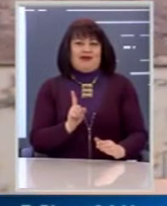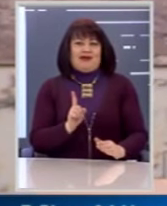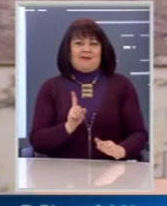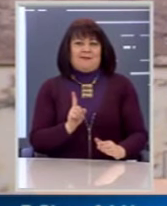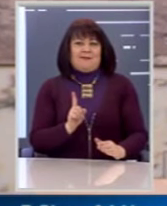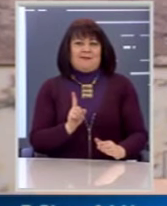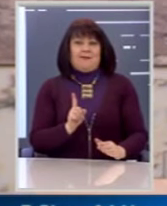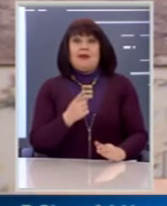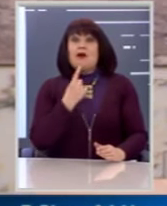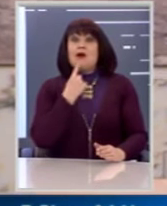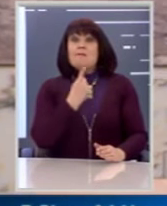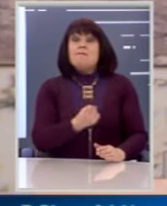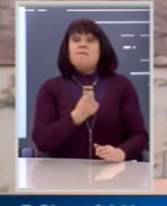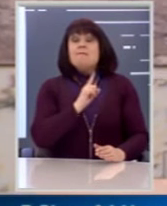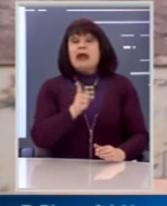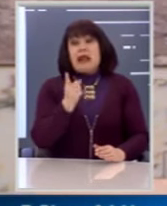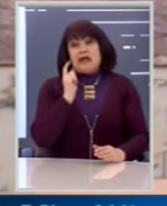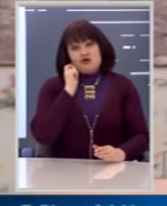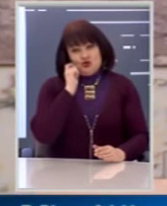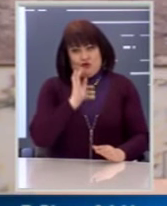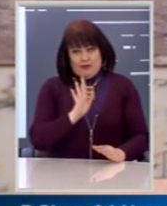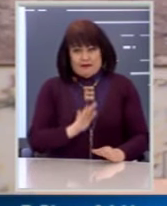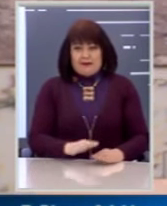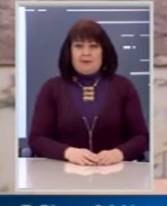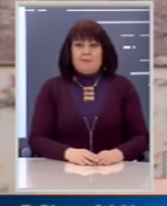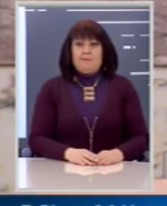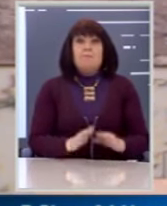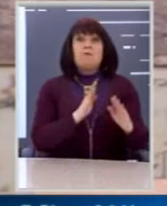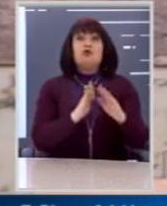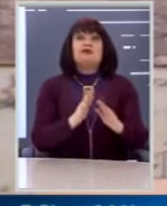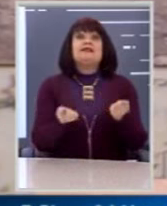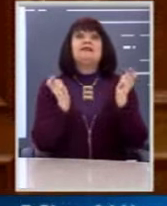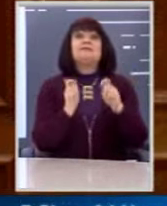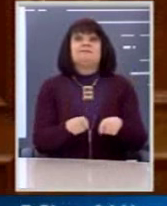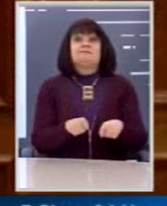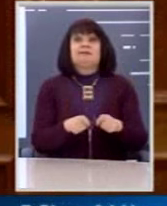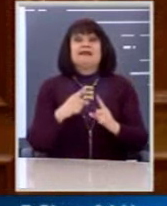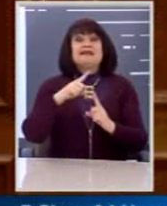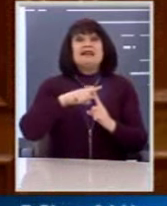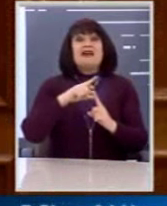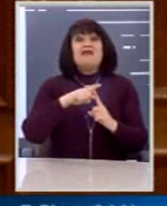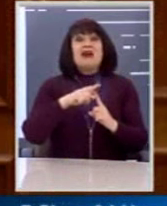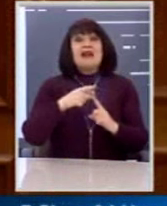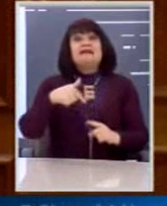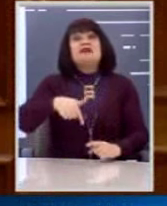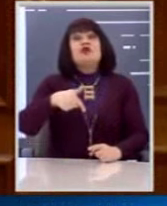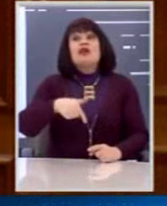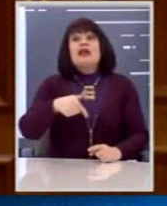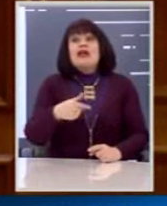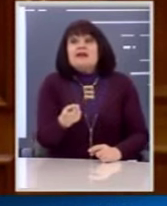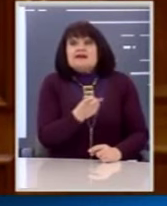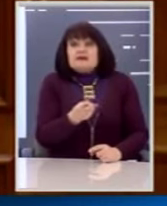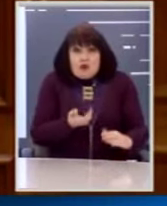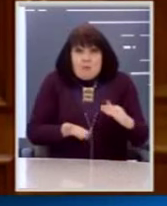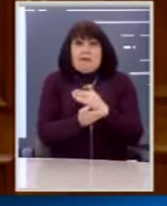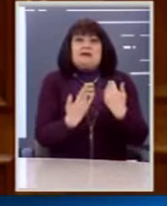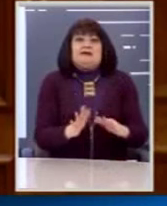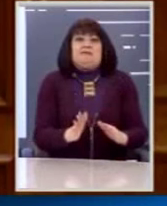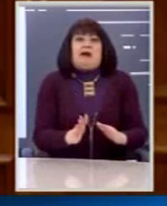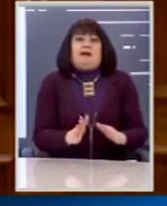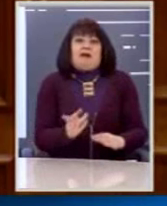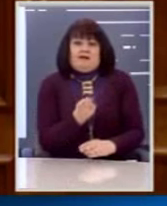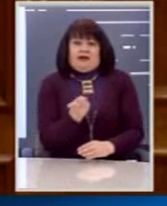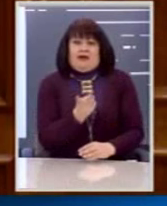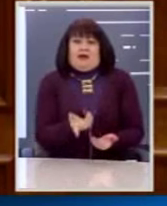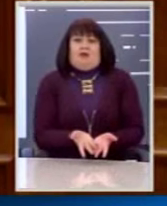Όχι, αναφορέσαι ονόματα παρακαλώ. Κάνει για άρση ασυλίας. Μα ο κ. Γεωργιάδης και ο κ. Γεωργιάδης έχουν κάνει αυτή τη μήνυση. Προσέξτε.